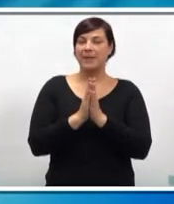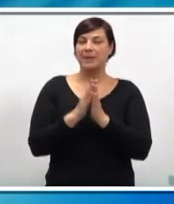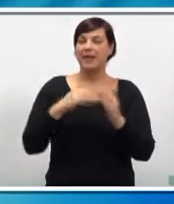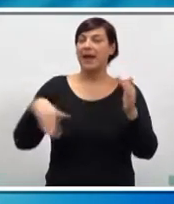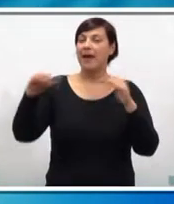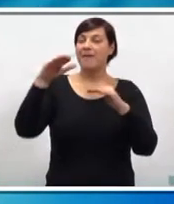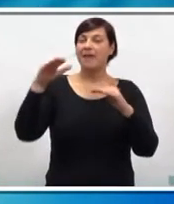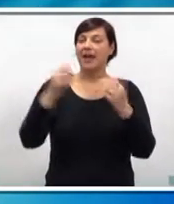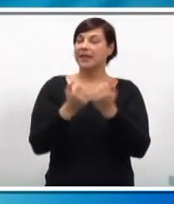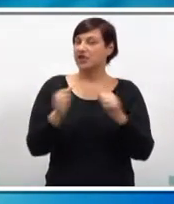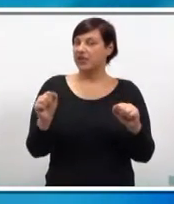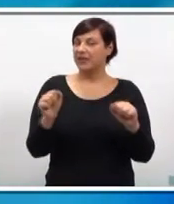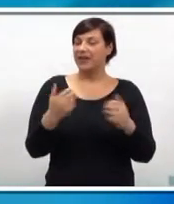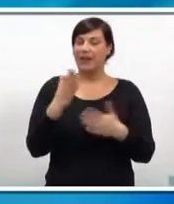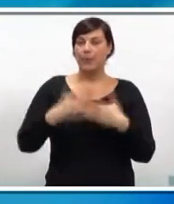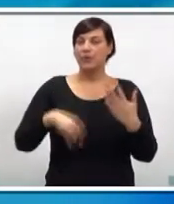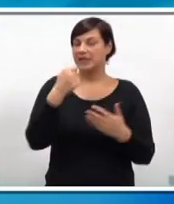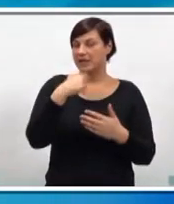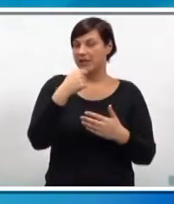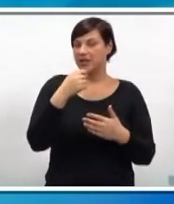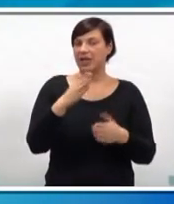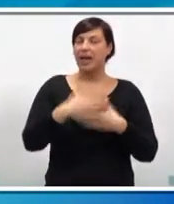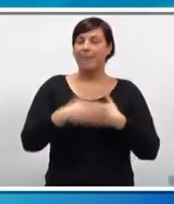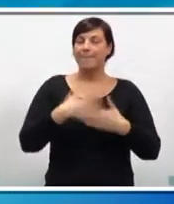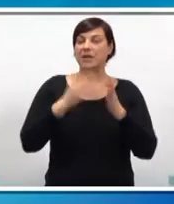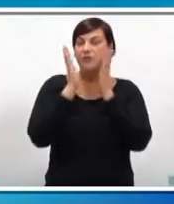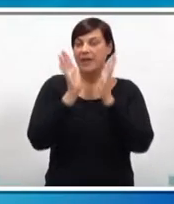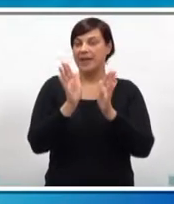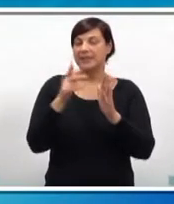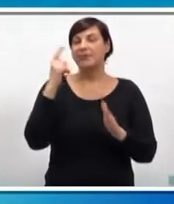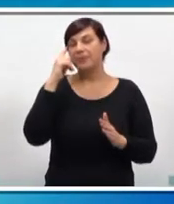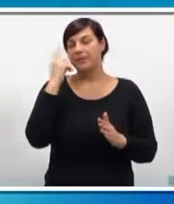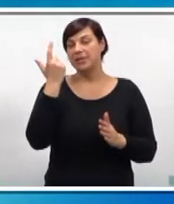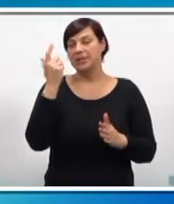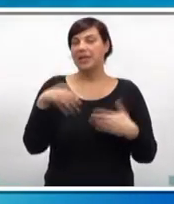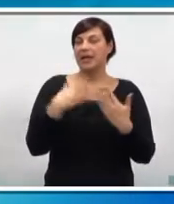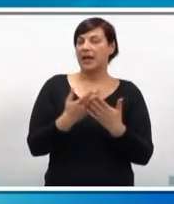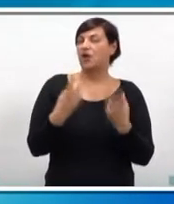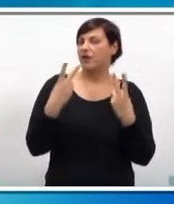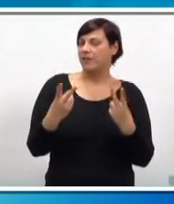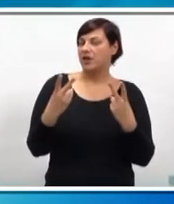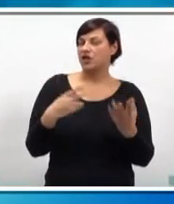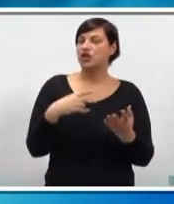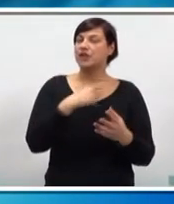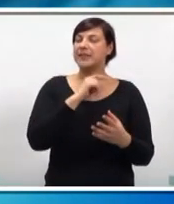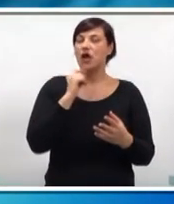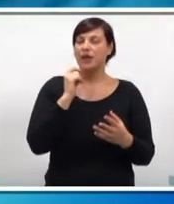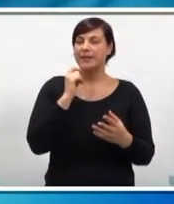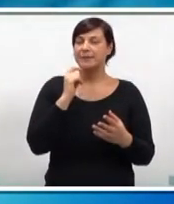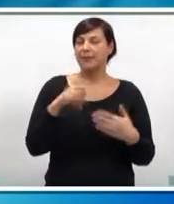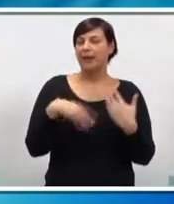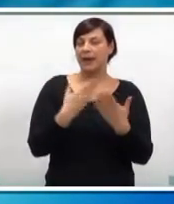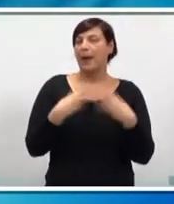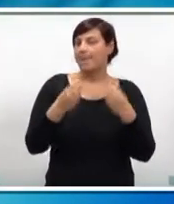veliki četvrtak, odnosno mise posljednje večere. Iako je među vjernicima uvriježeno mišljenje kako je bitak same korizme odricanje, Don Marinko